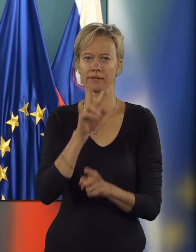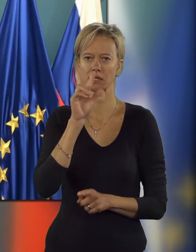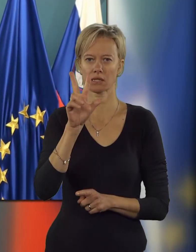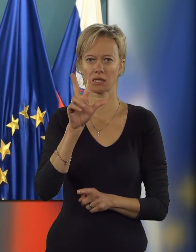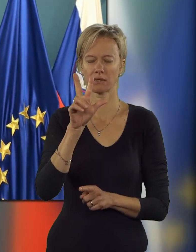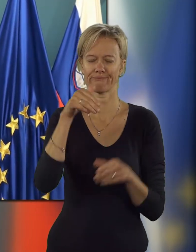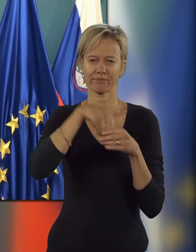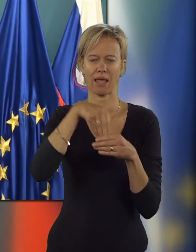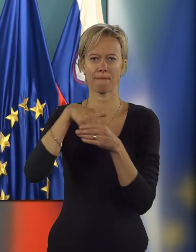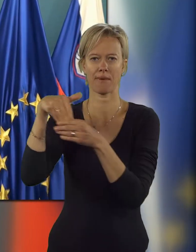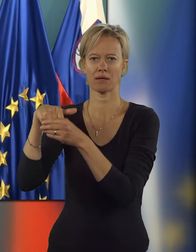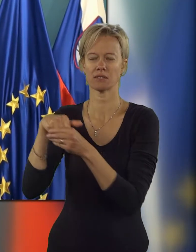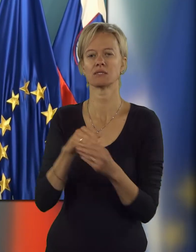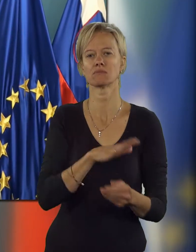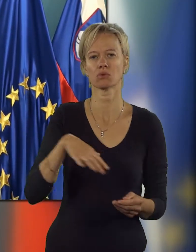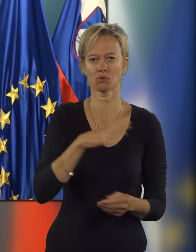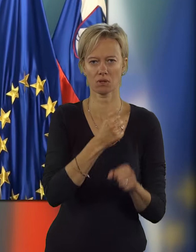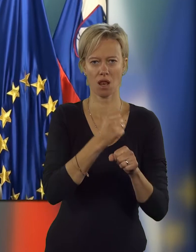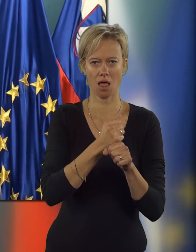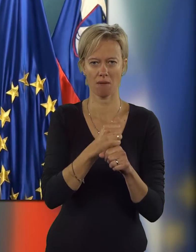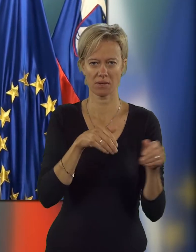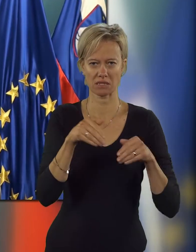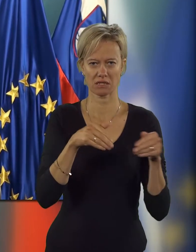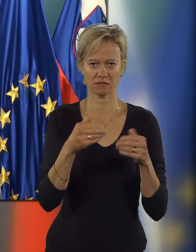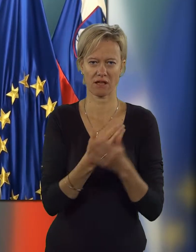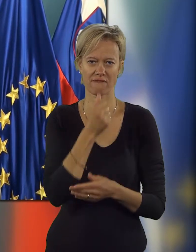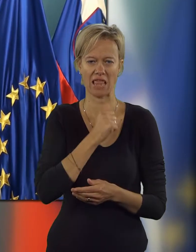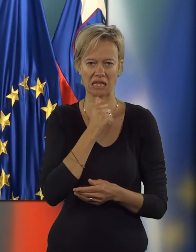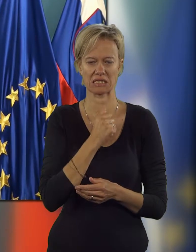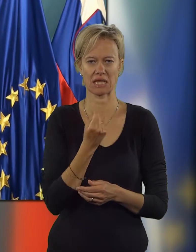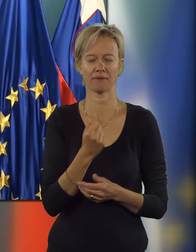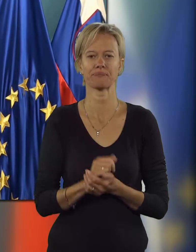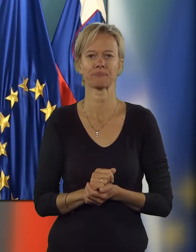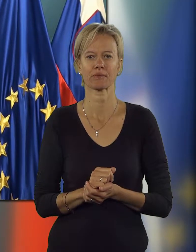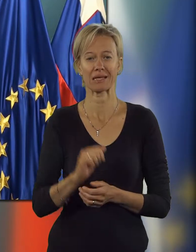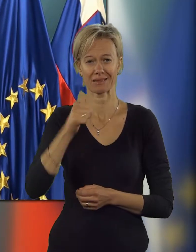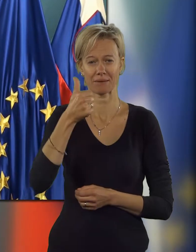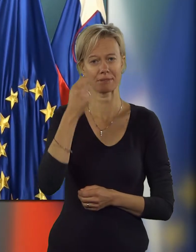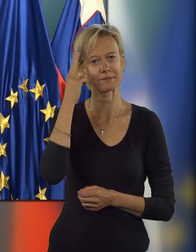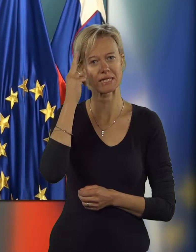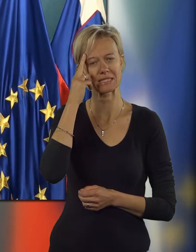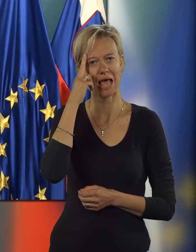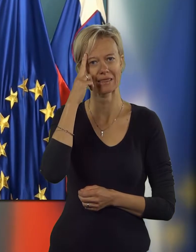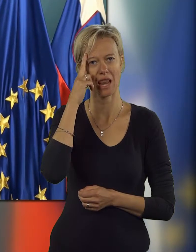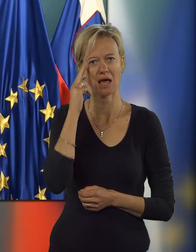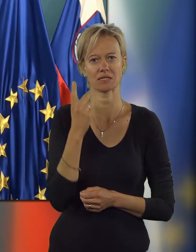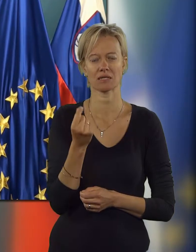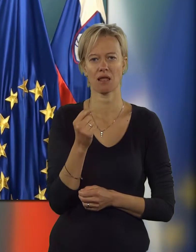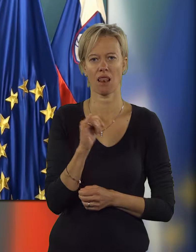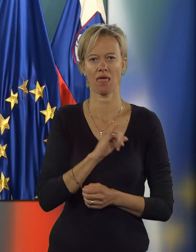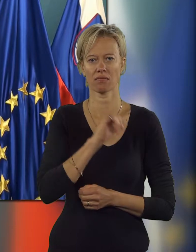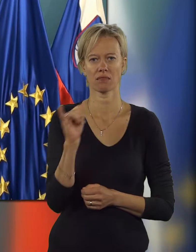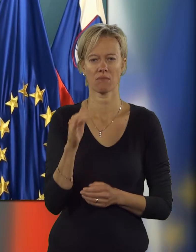teme z področja dela Ministrstva za finance. Najprej se je seznanila z